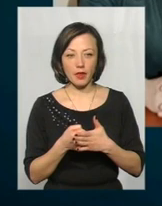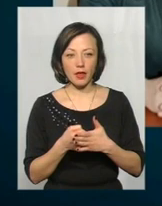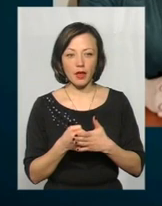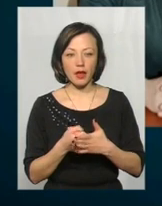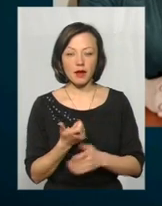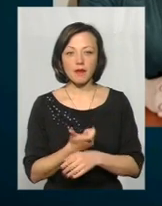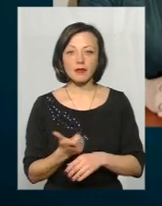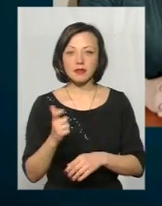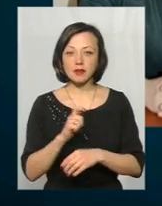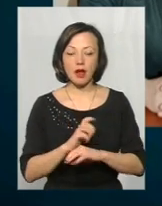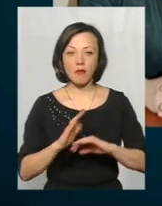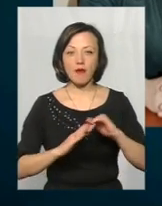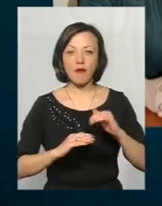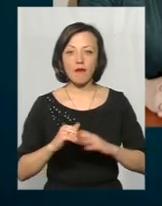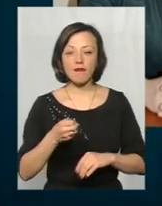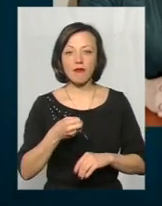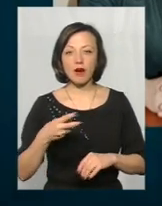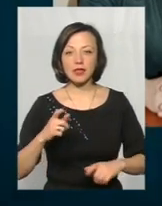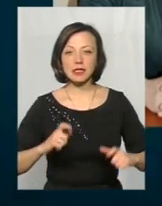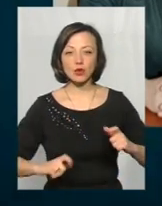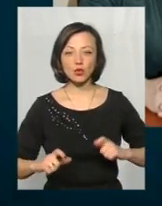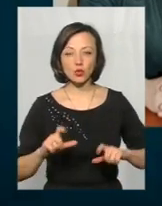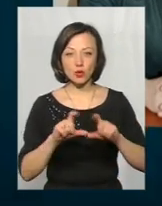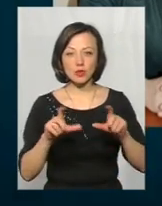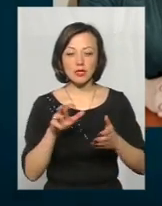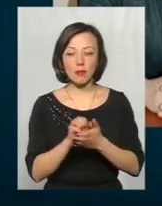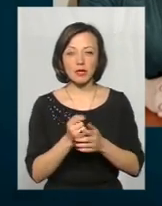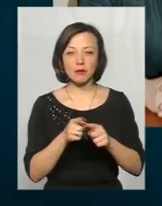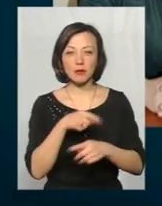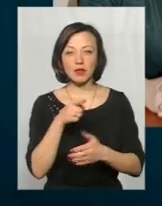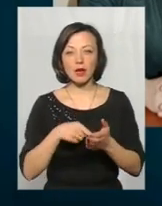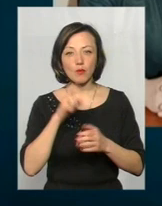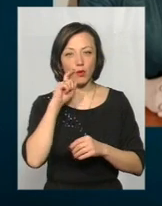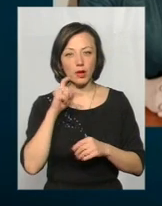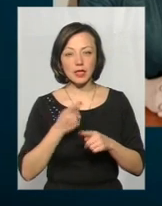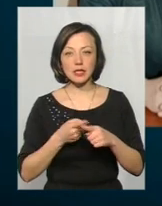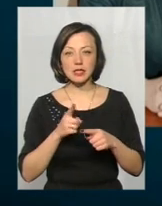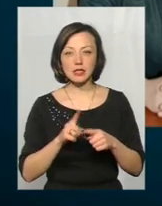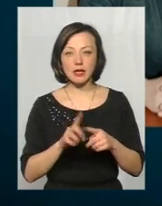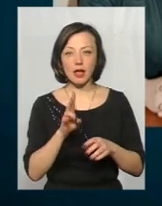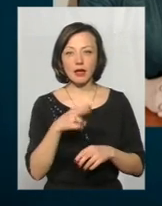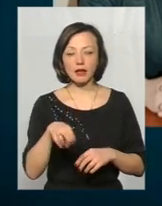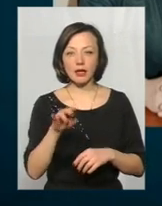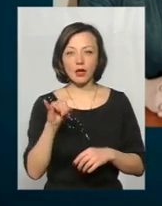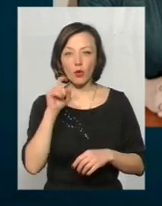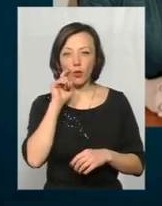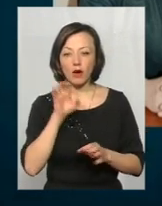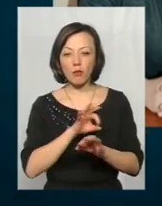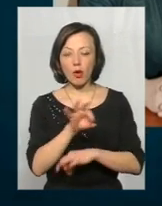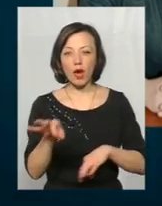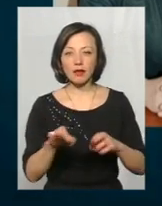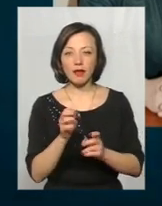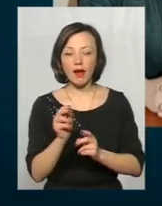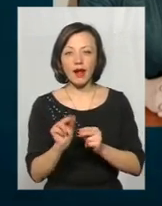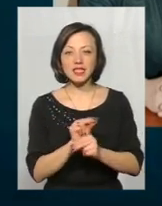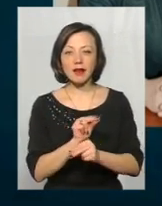базового інституту, який займається такими питаннями в Україні. Це інститут НДІ «Укрпроект реставрації» київський, який